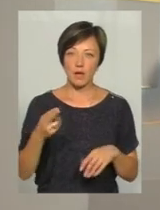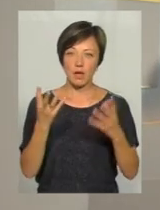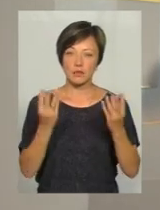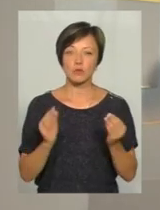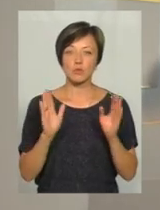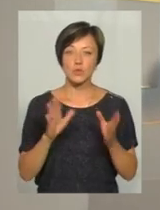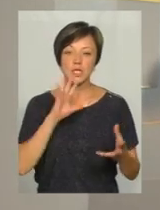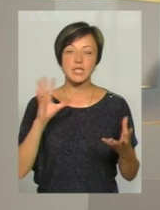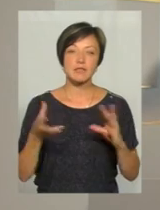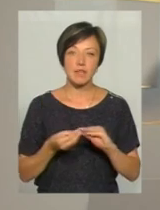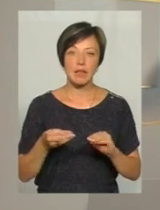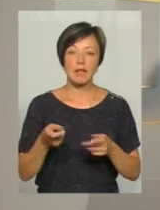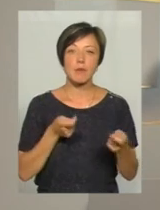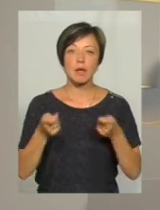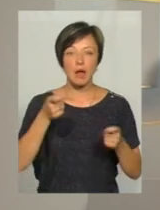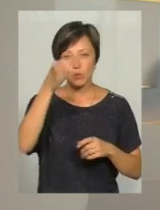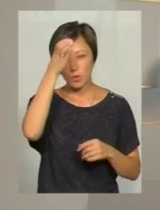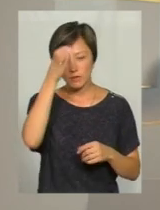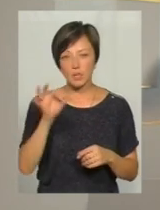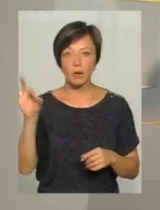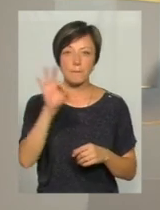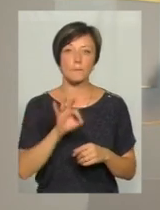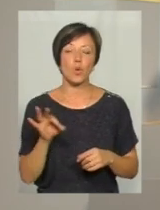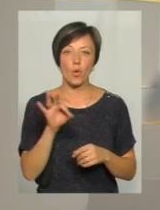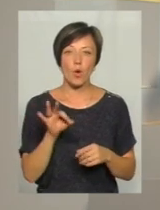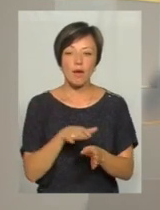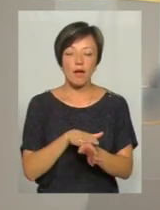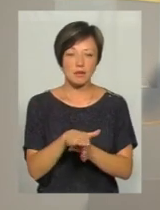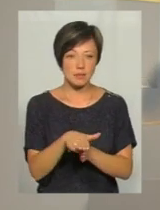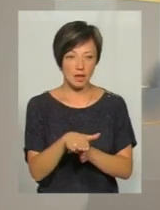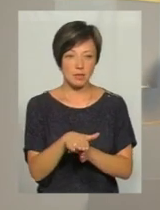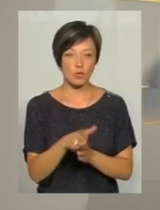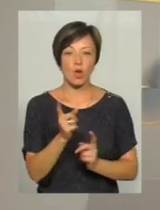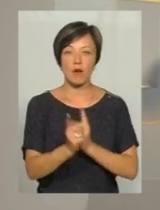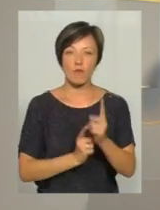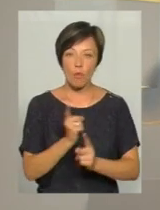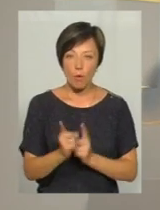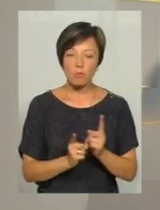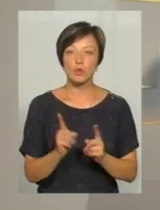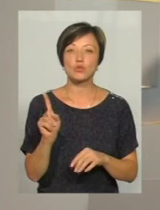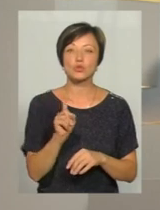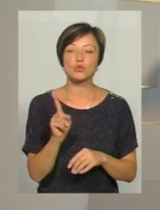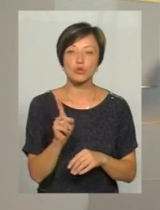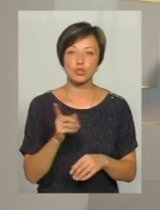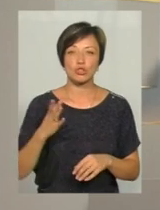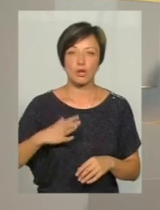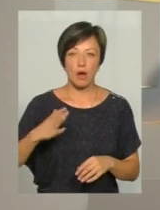буде звіт Департаменту освіти про реалізацію реформ, і про те, що чекає